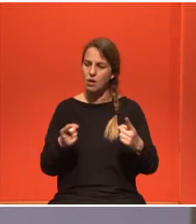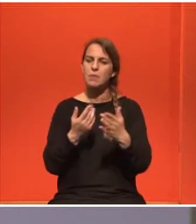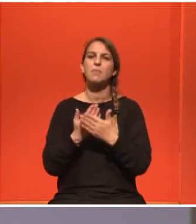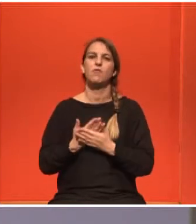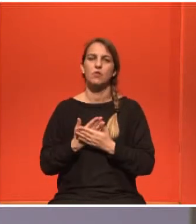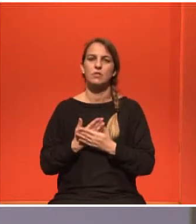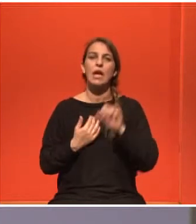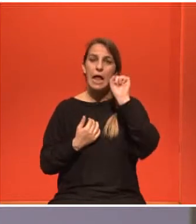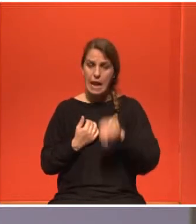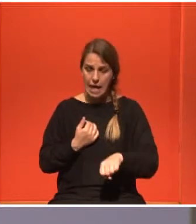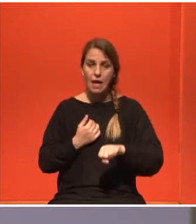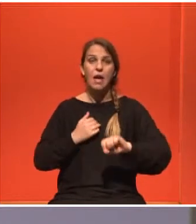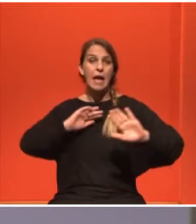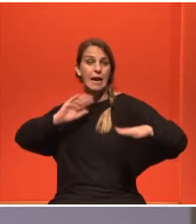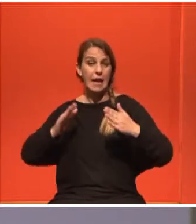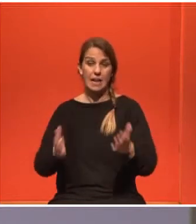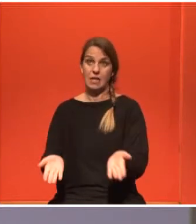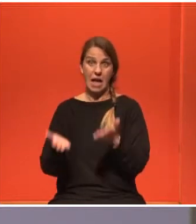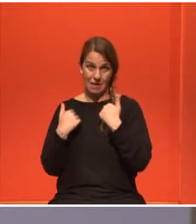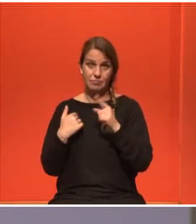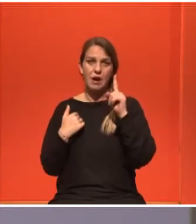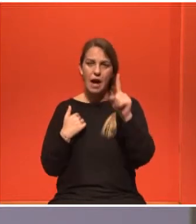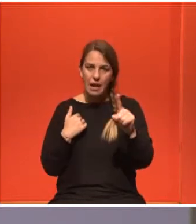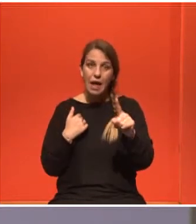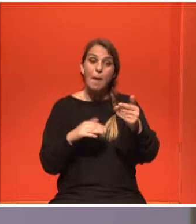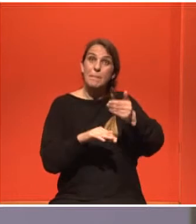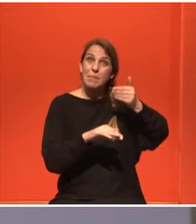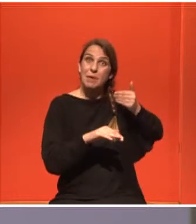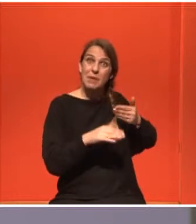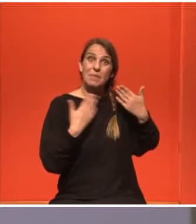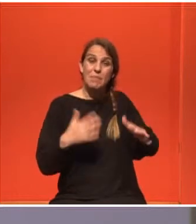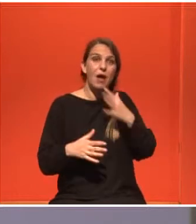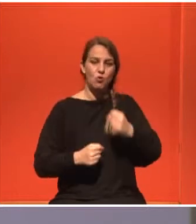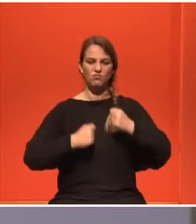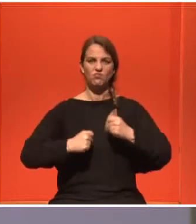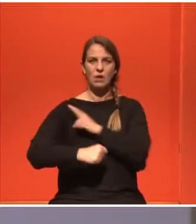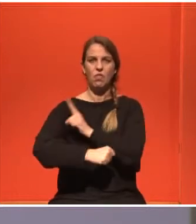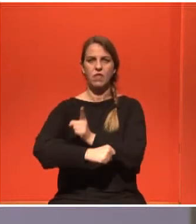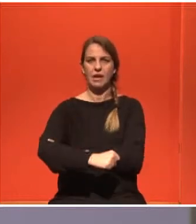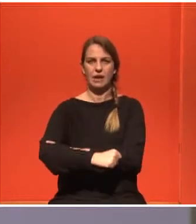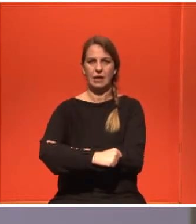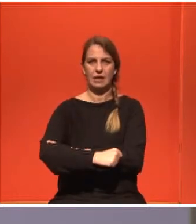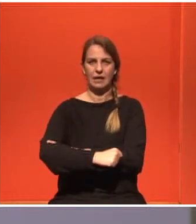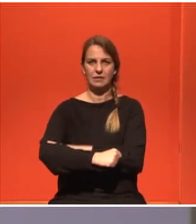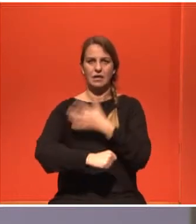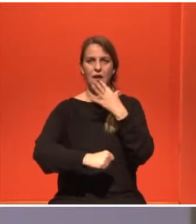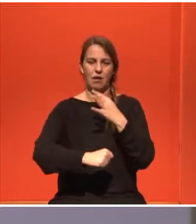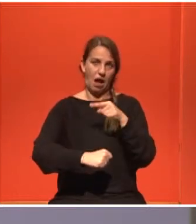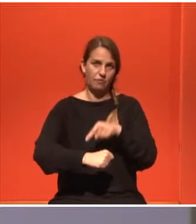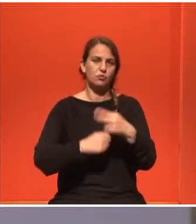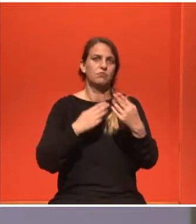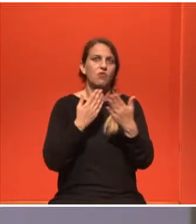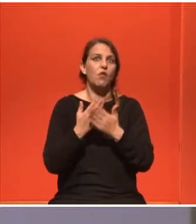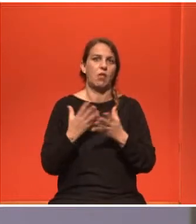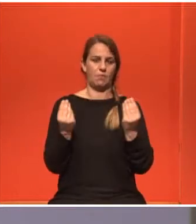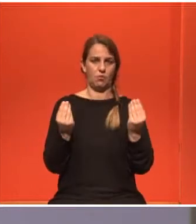βοήθησε γιατί είχα αποκτήσει και πιο γερό σώμα φυσική κατάσταση που μετράει και